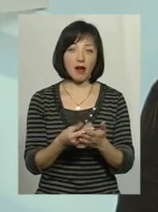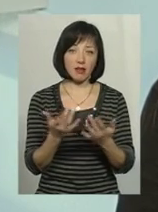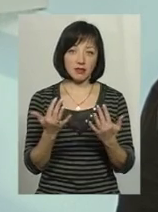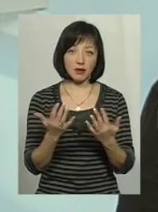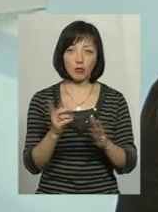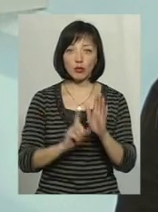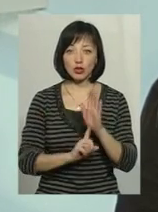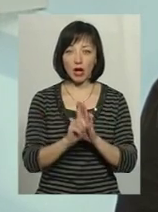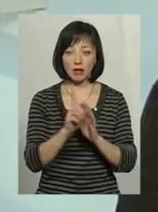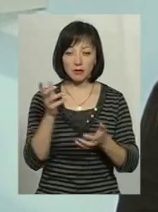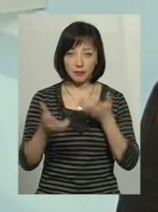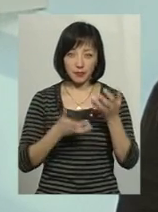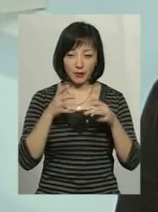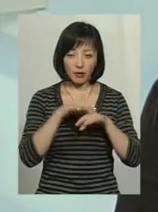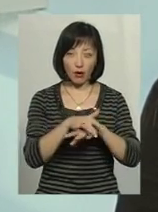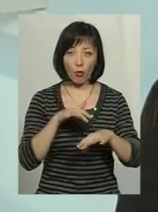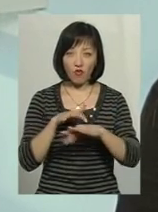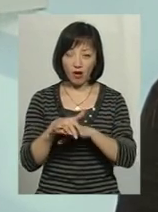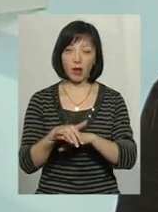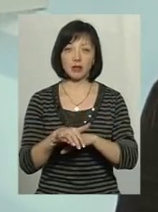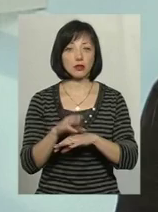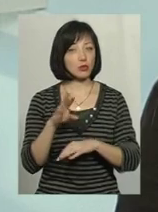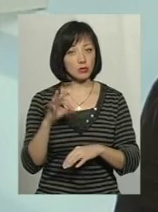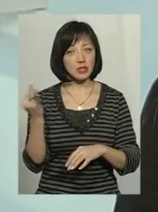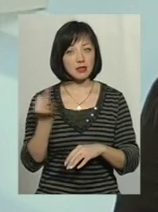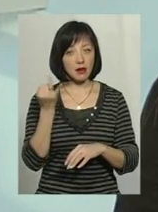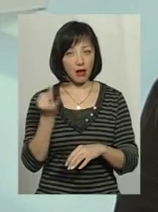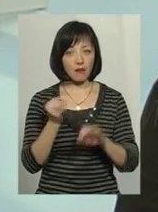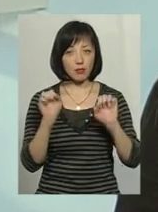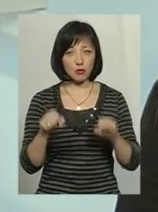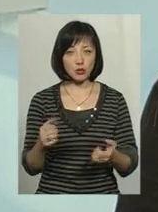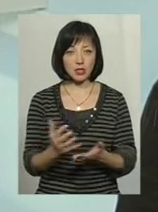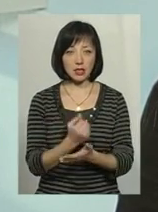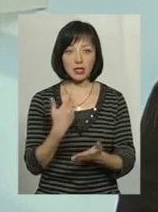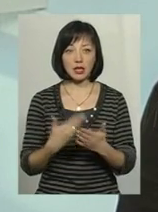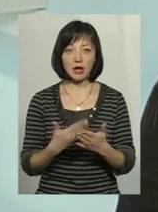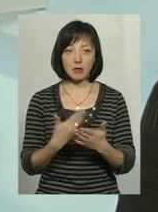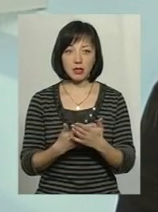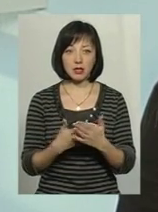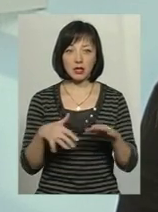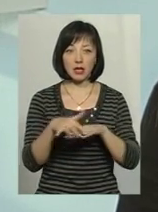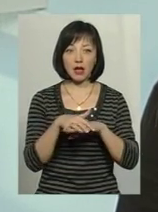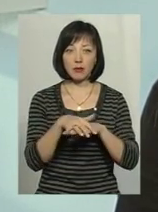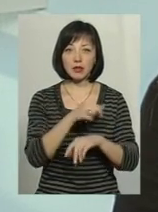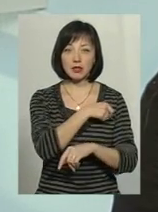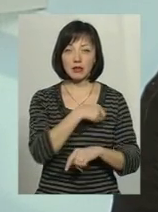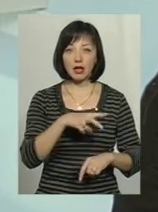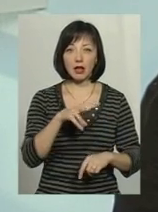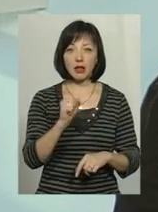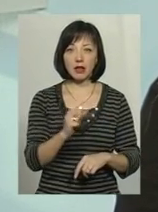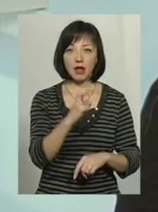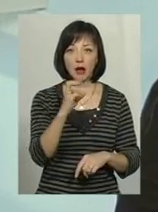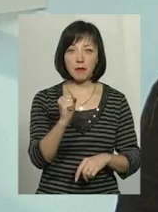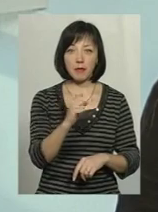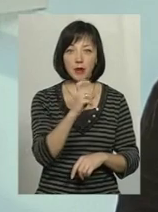почати гратися з обрахунками, то досить цікаві речі можна знайти. От, наприклад, народний депутат Лабезюк, в нього